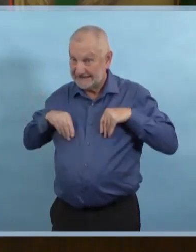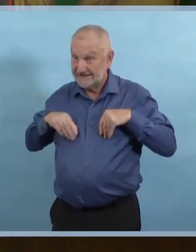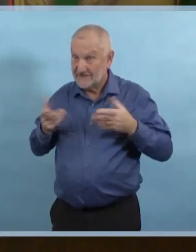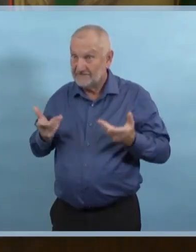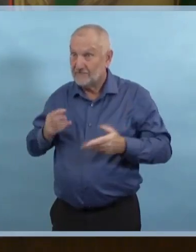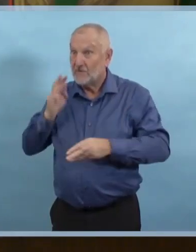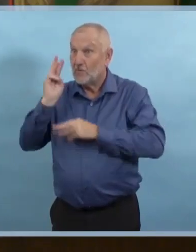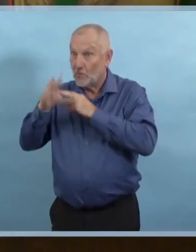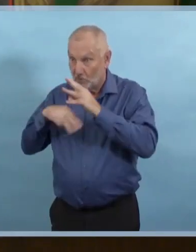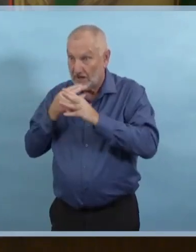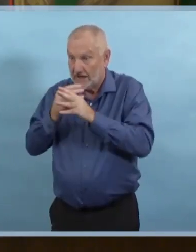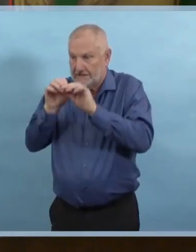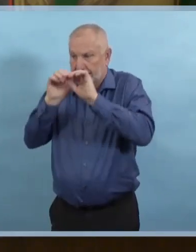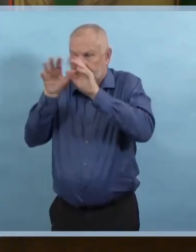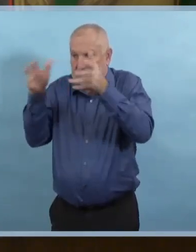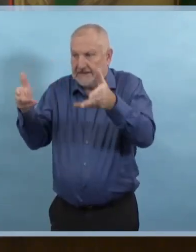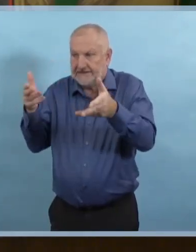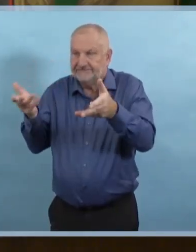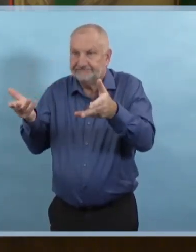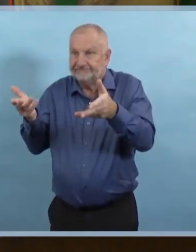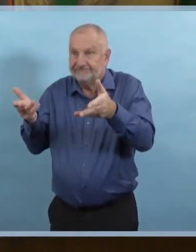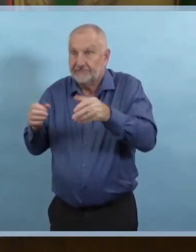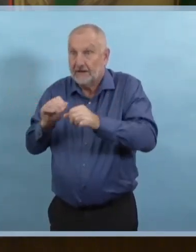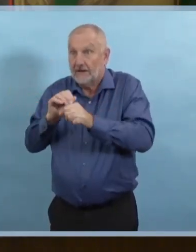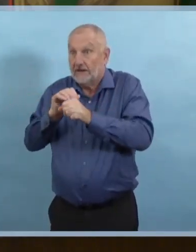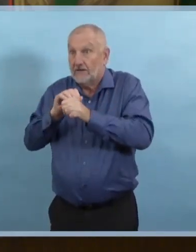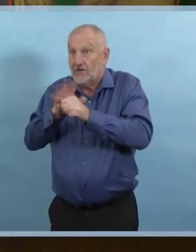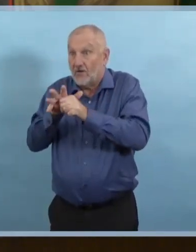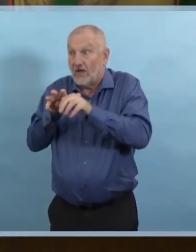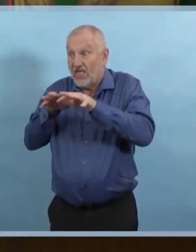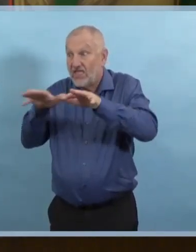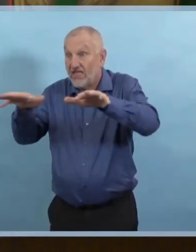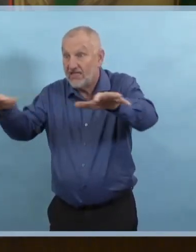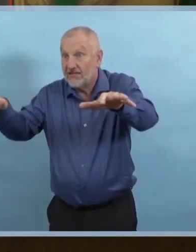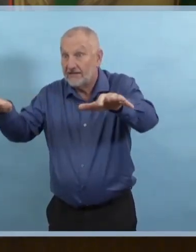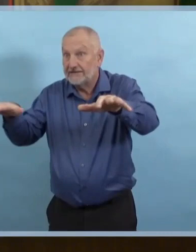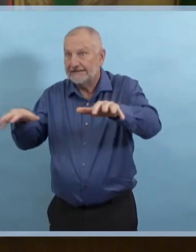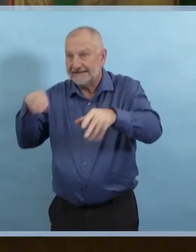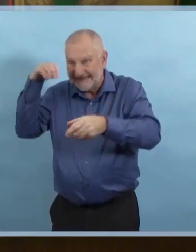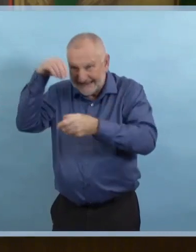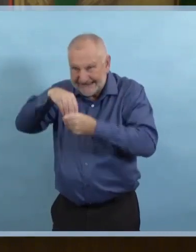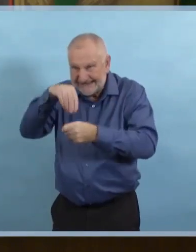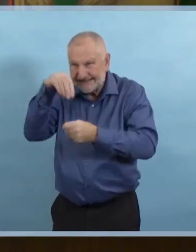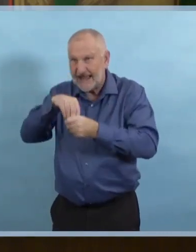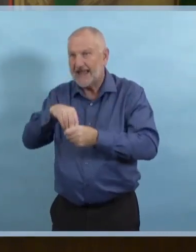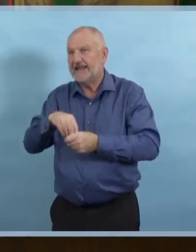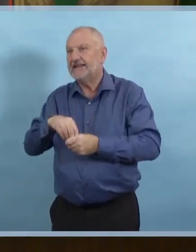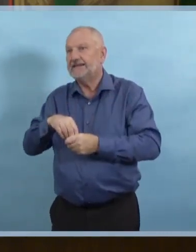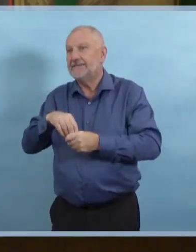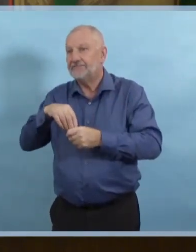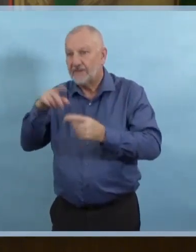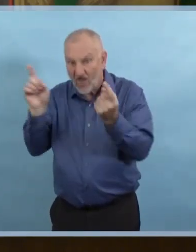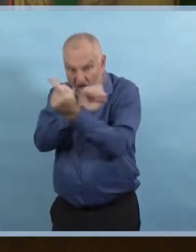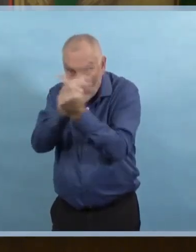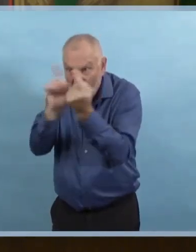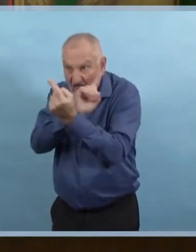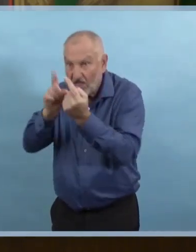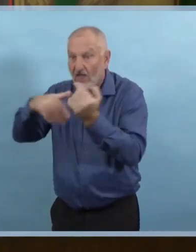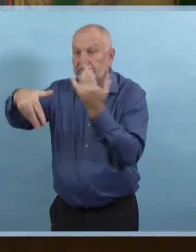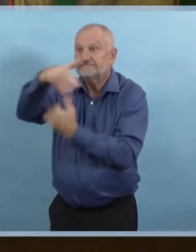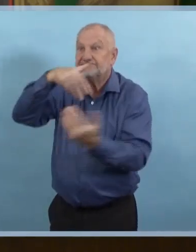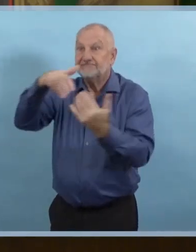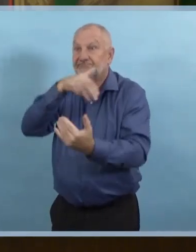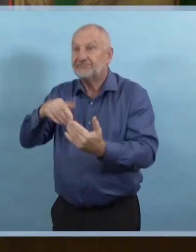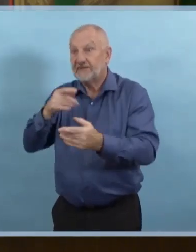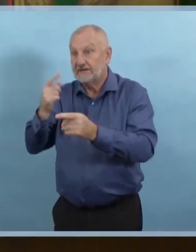avec lesquelles nous nous rassemblons sur plusieurs jours, nous avons un grand nombre de contacts. Donc, nous allons continuer à examiner la situation et voir si nous pouvons le restreindre